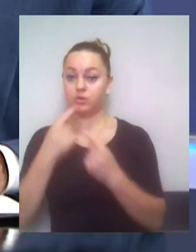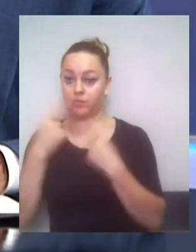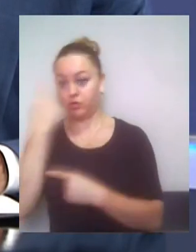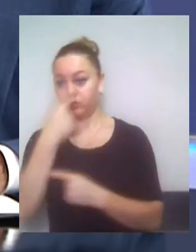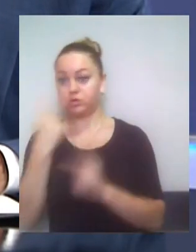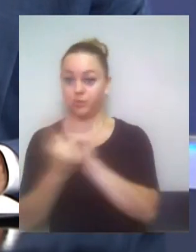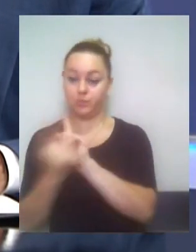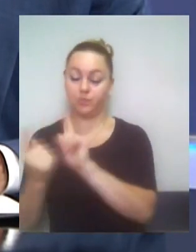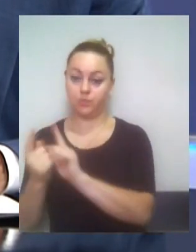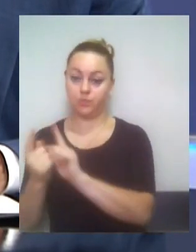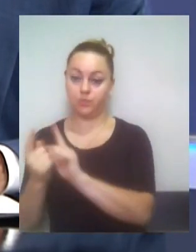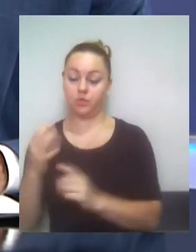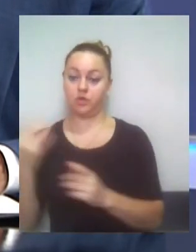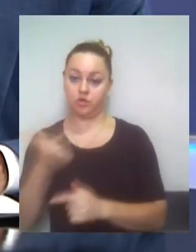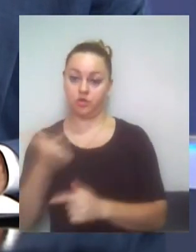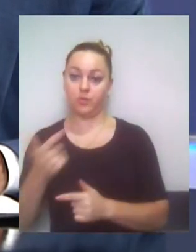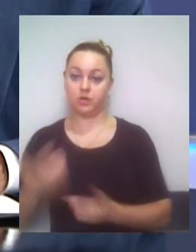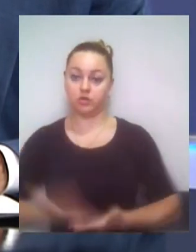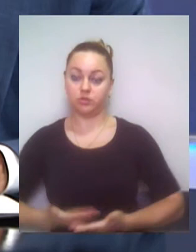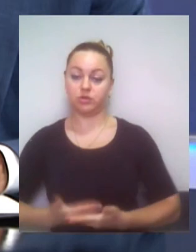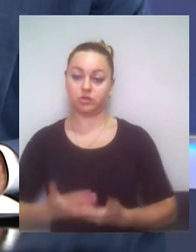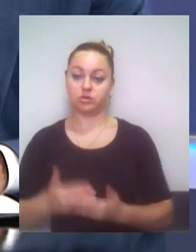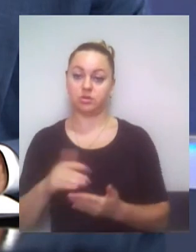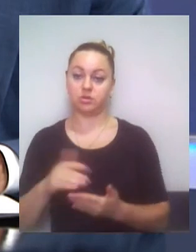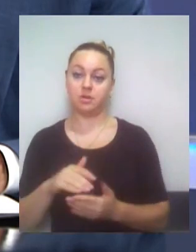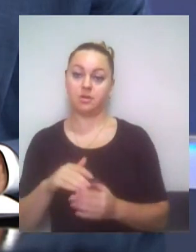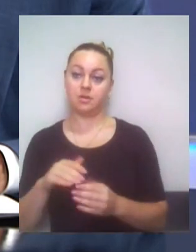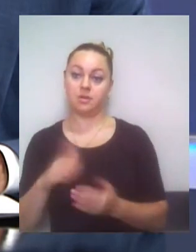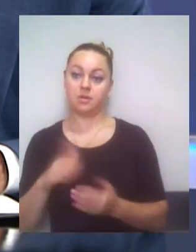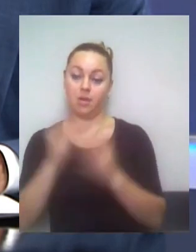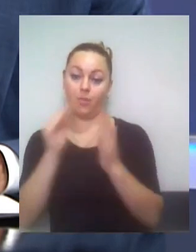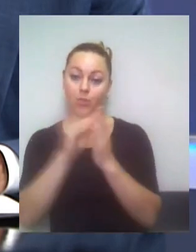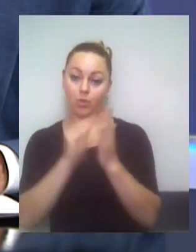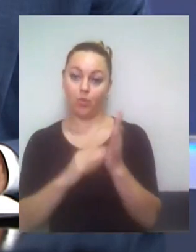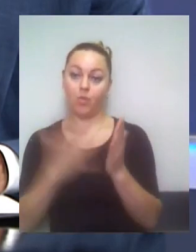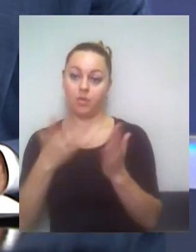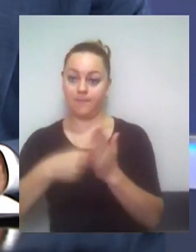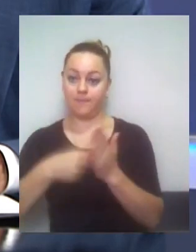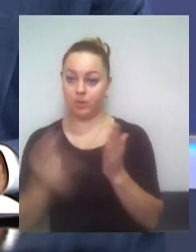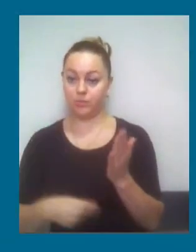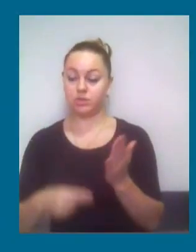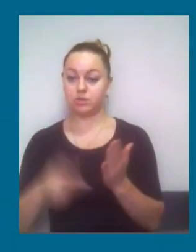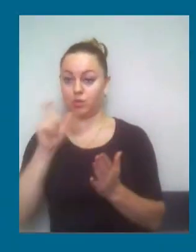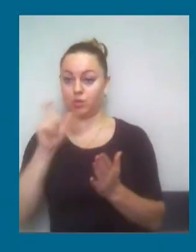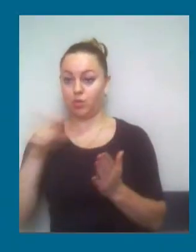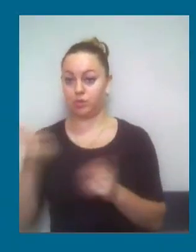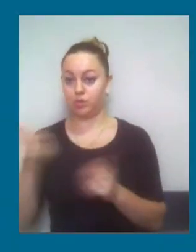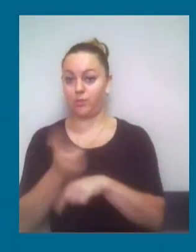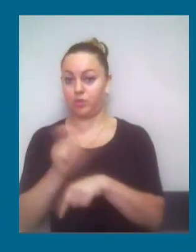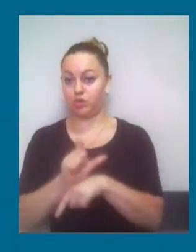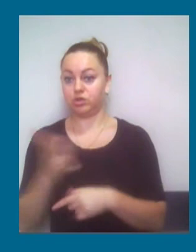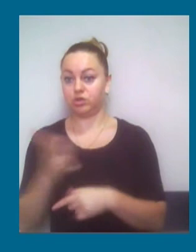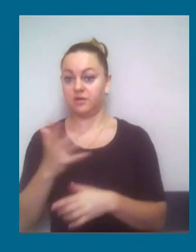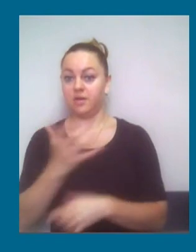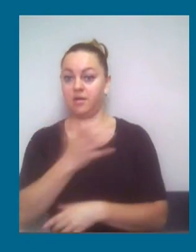будинку проводилася робота. Крім того, є протокол, який підписаний між більшості мешканців будинку та власників на житлових